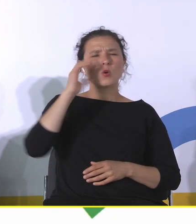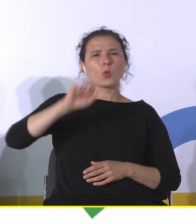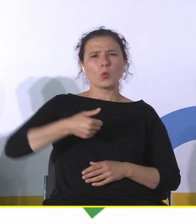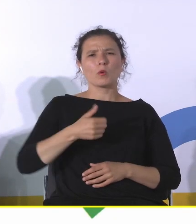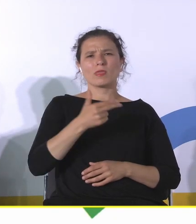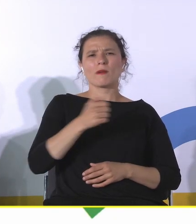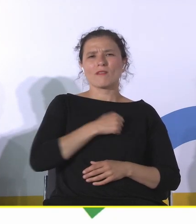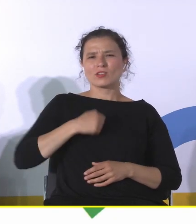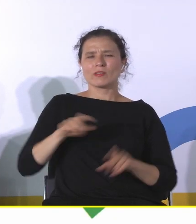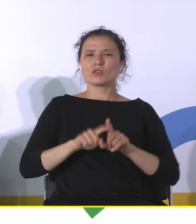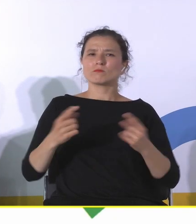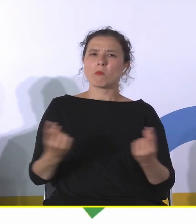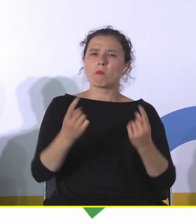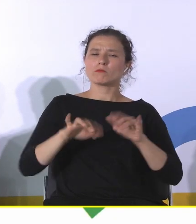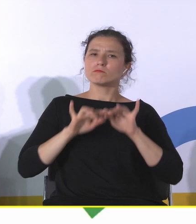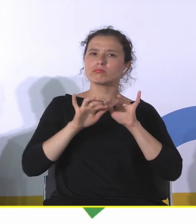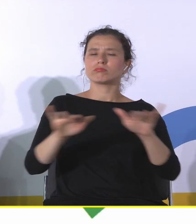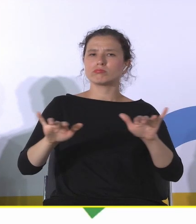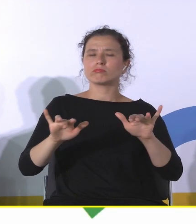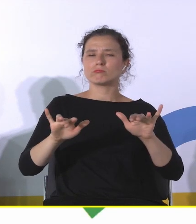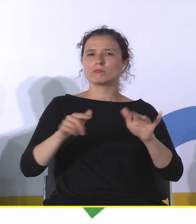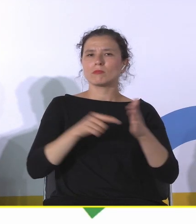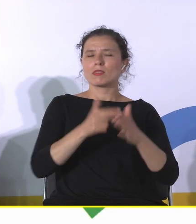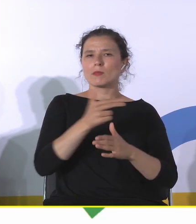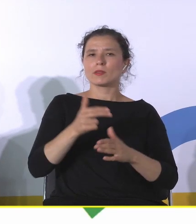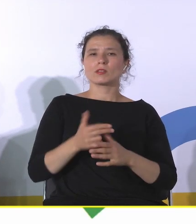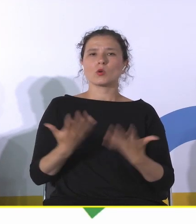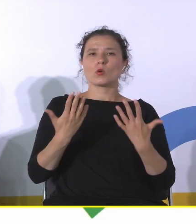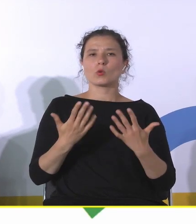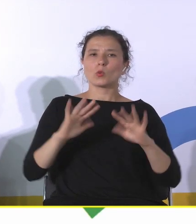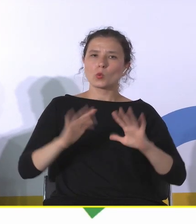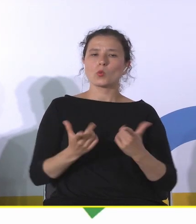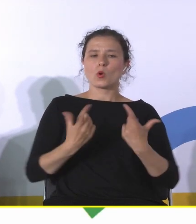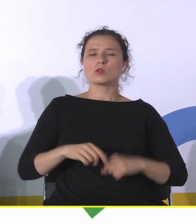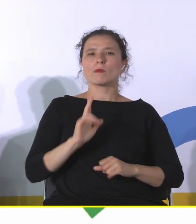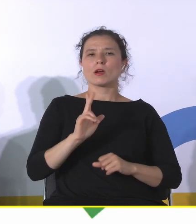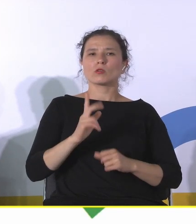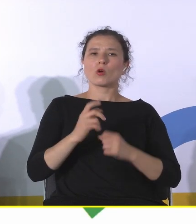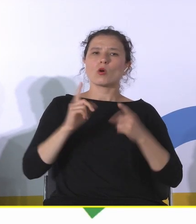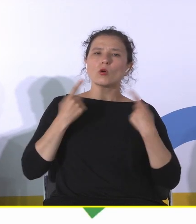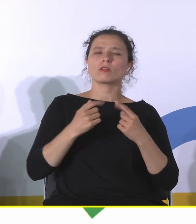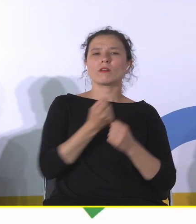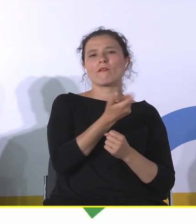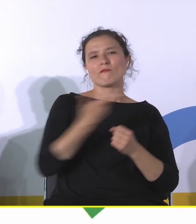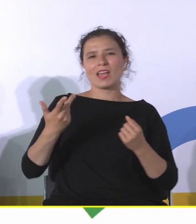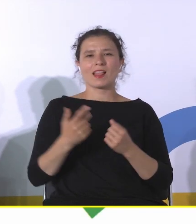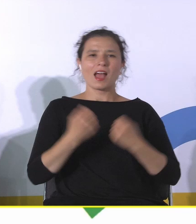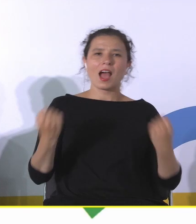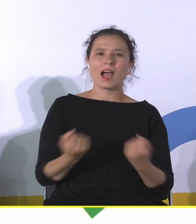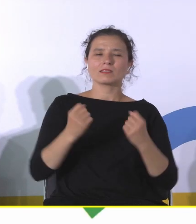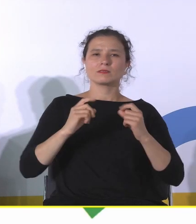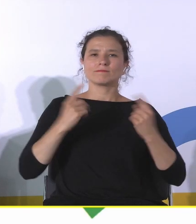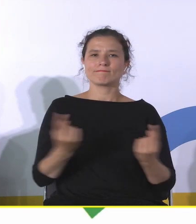osoba organizująca liczne społeczne akcje poświęcone ochronie i popularyzacji